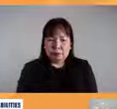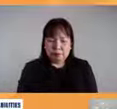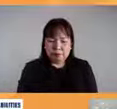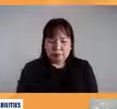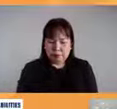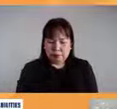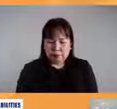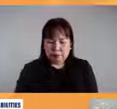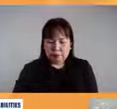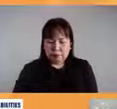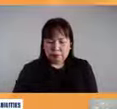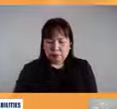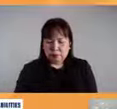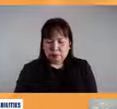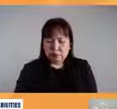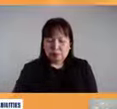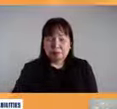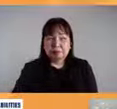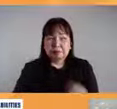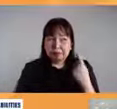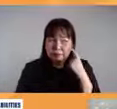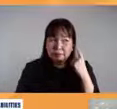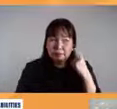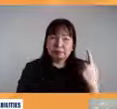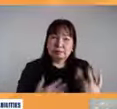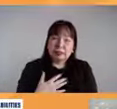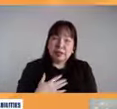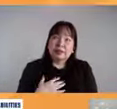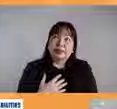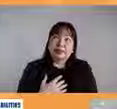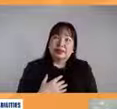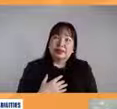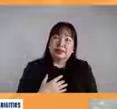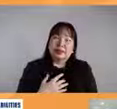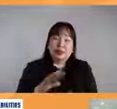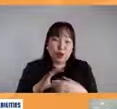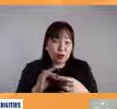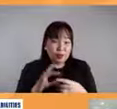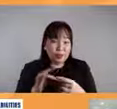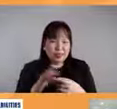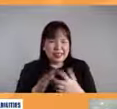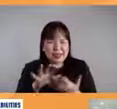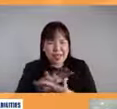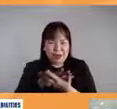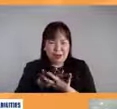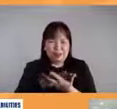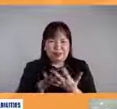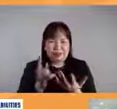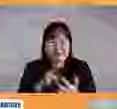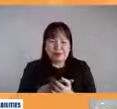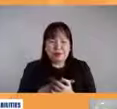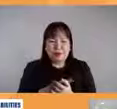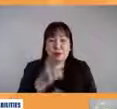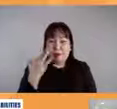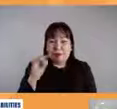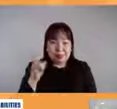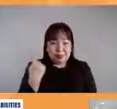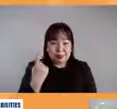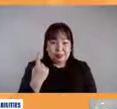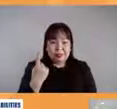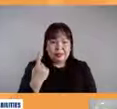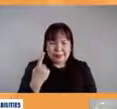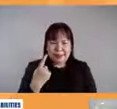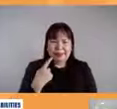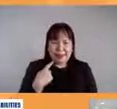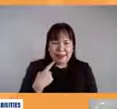masasabi ko number one medyo mix yung aking response to your question because first of all meron naman